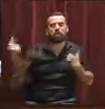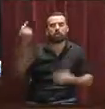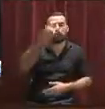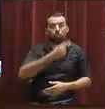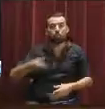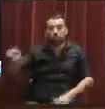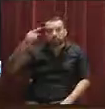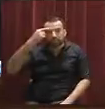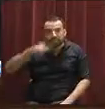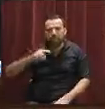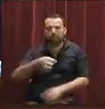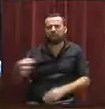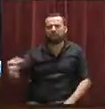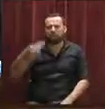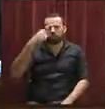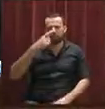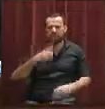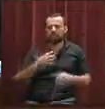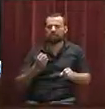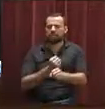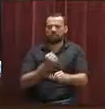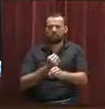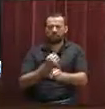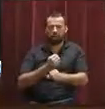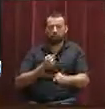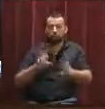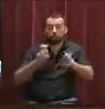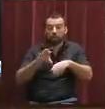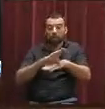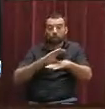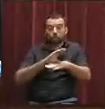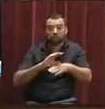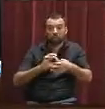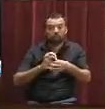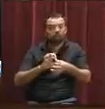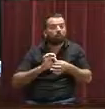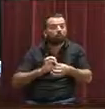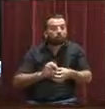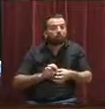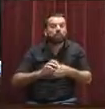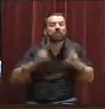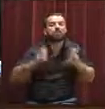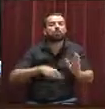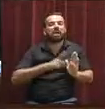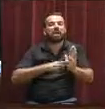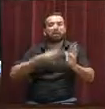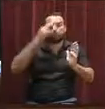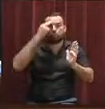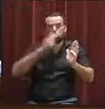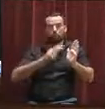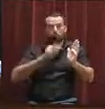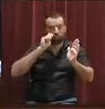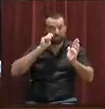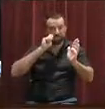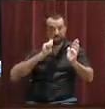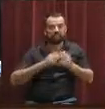sap perfectament que aquesta línia de treball i que enduïta de més conjuntament a l'altre de la modificació de la llei general turística. Per el cas concret